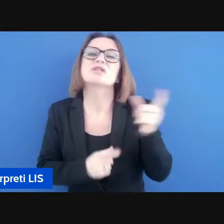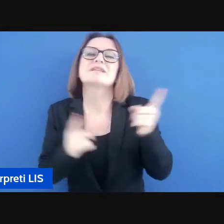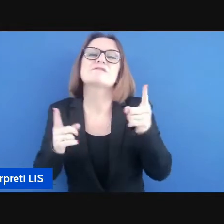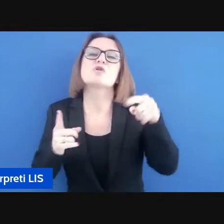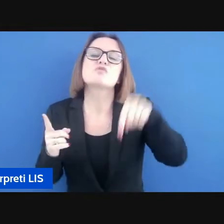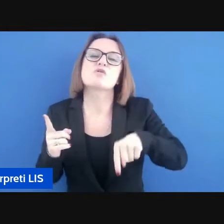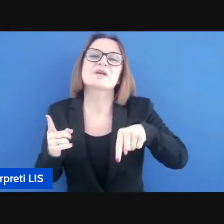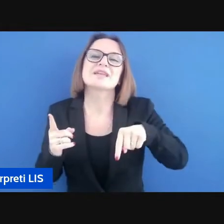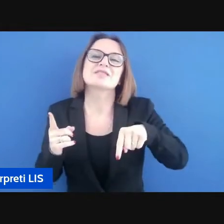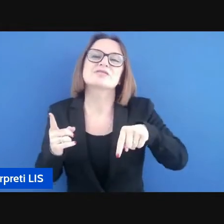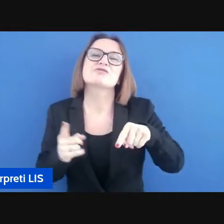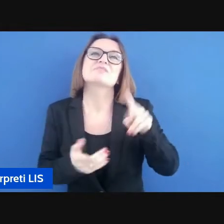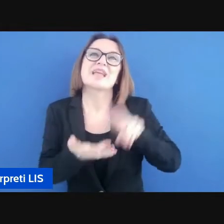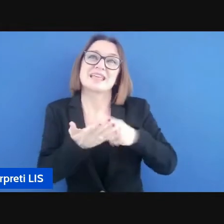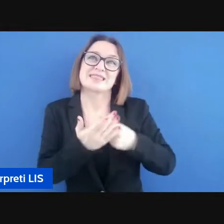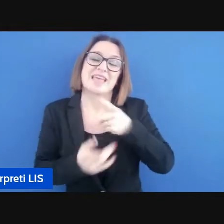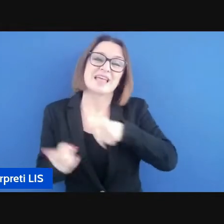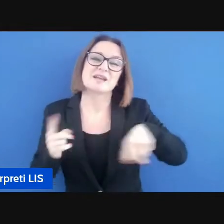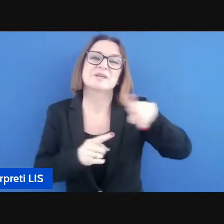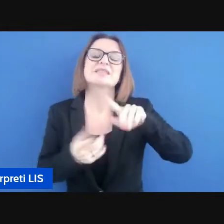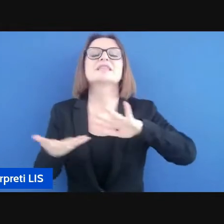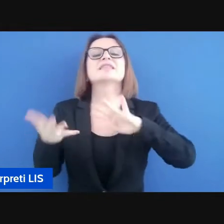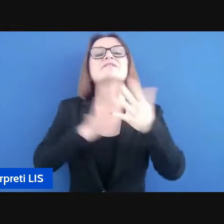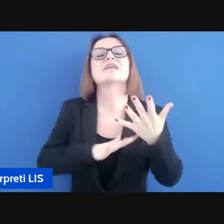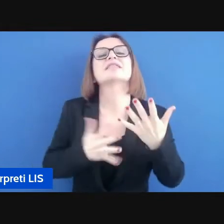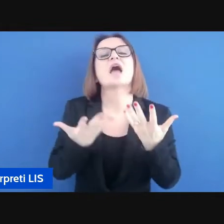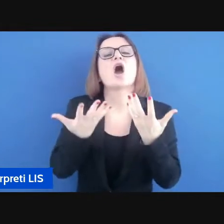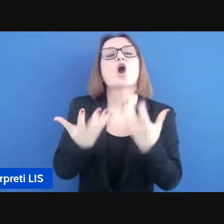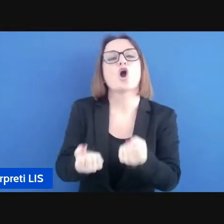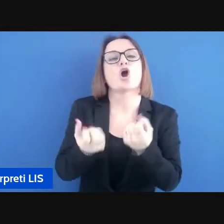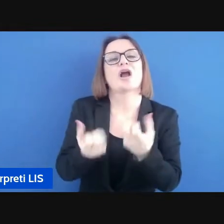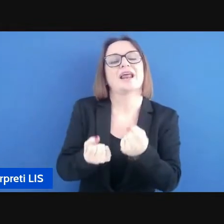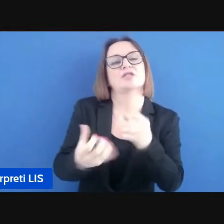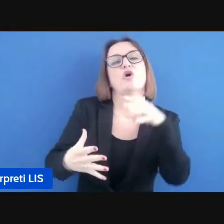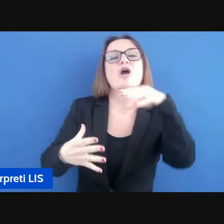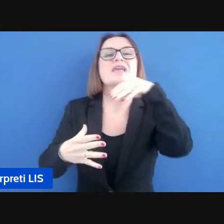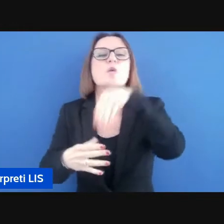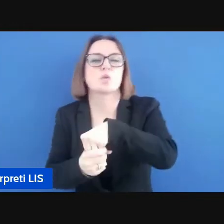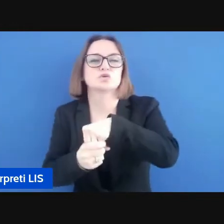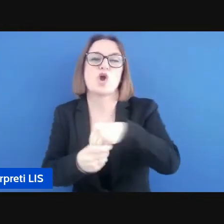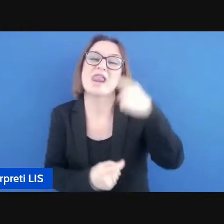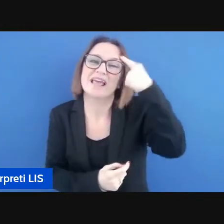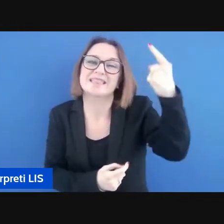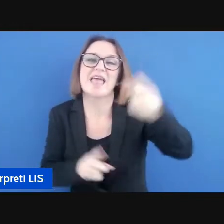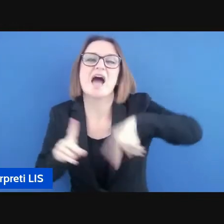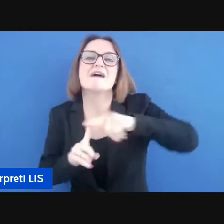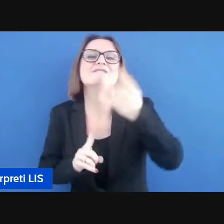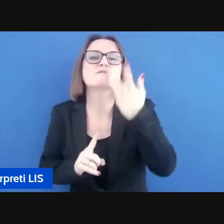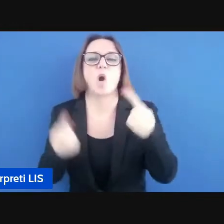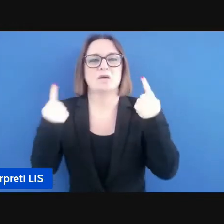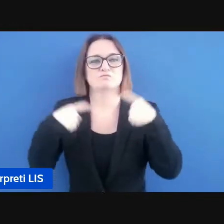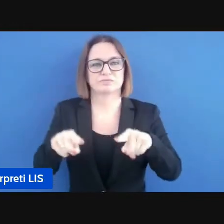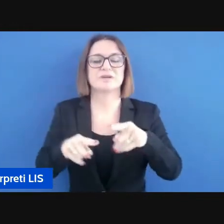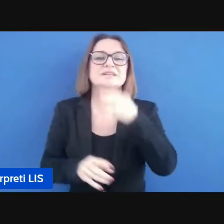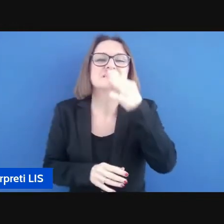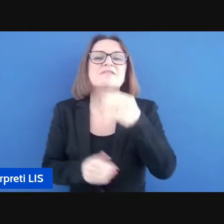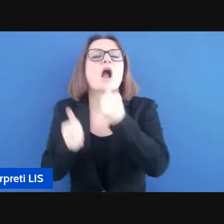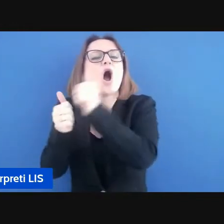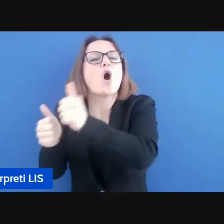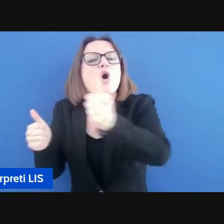loro stanno concretamente realizzando la cultura dell'inclusione che vogliamo c'è la possibilità di dare a ciascuno